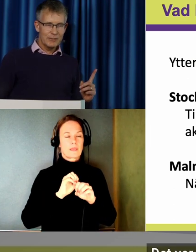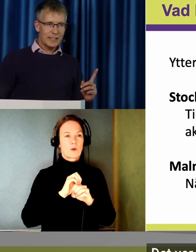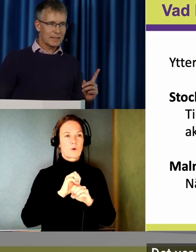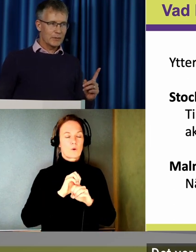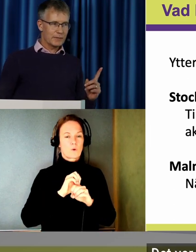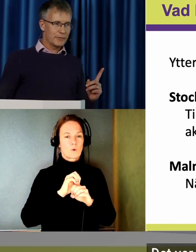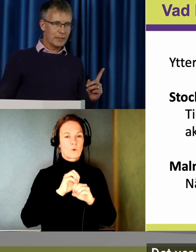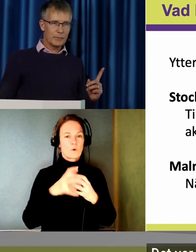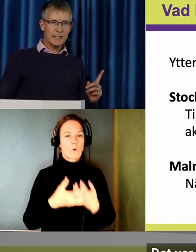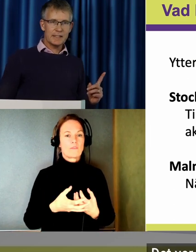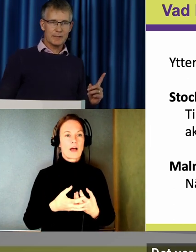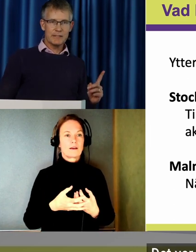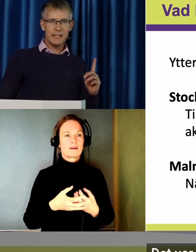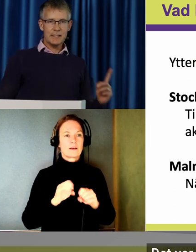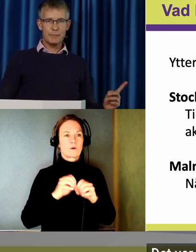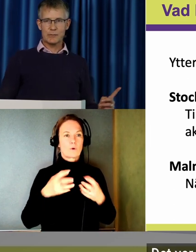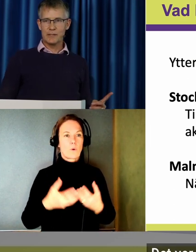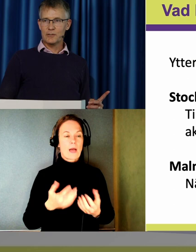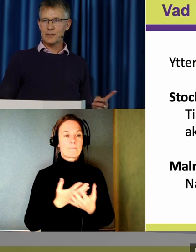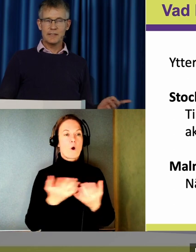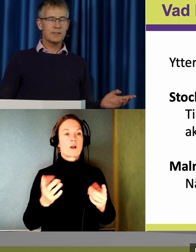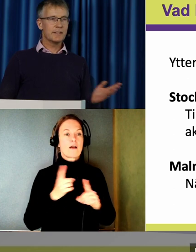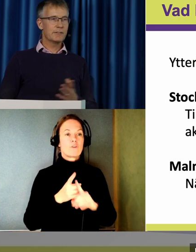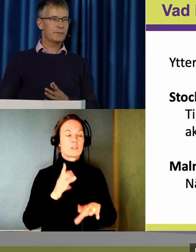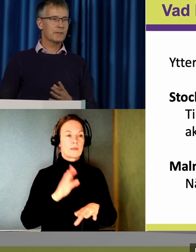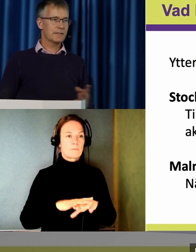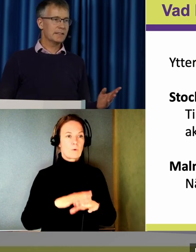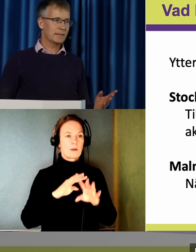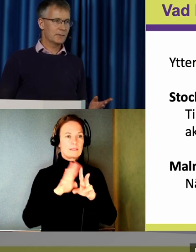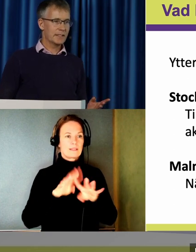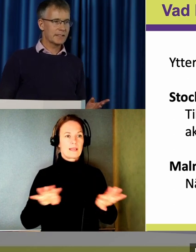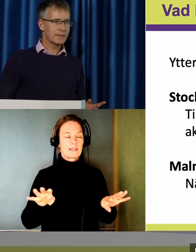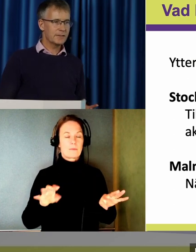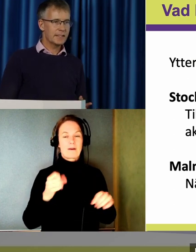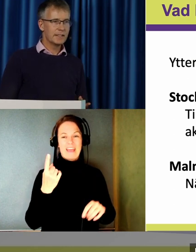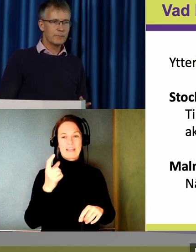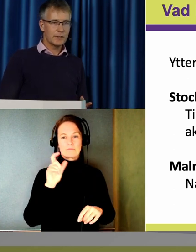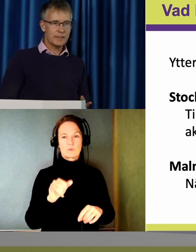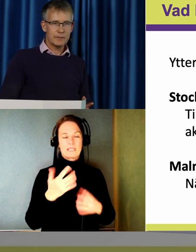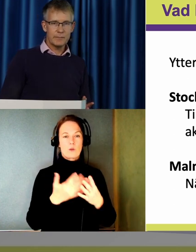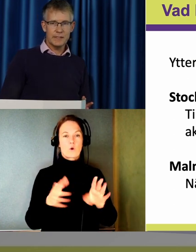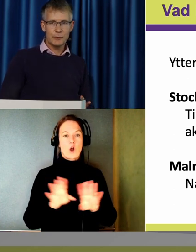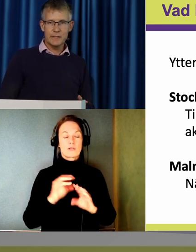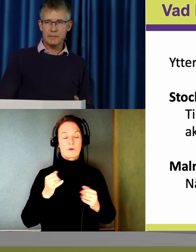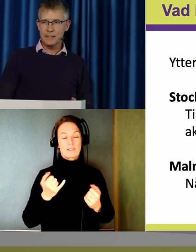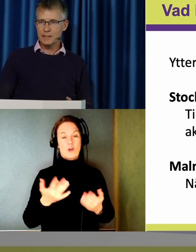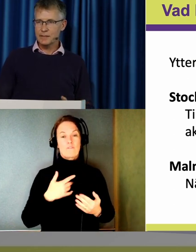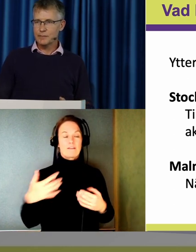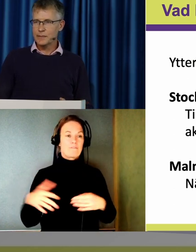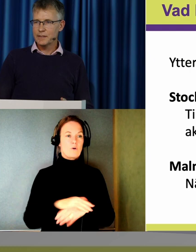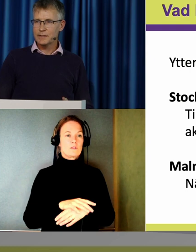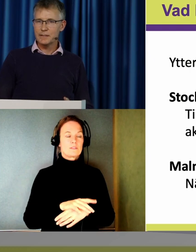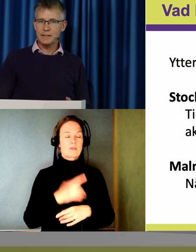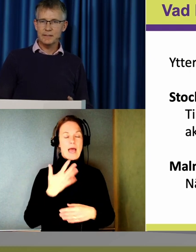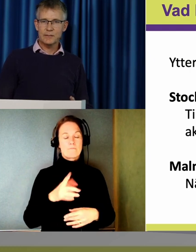Det var ganska många som följde på nätet. Men det var en person i lokalen. Idag är vi fullsatt i stort sett. Och det är mycket som är jobbigt i världen.